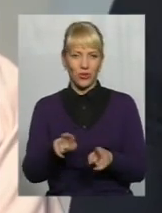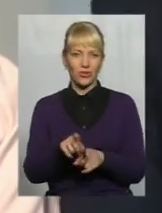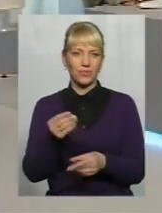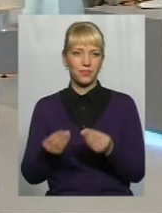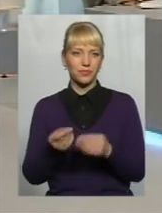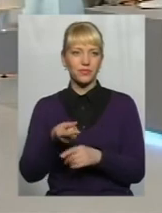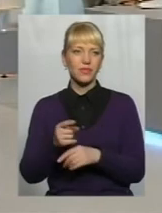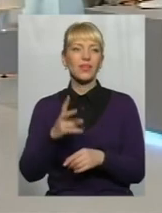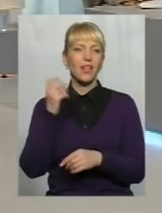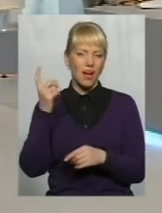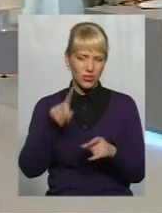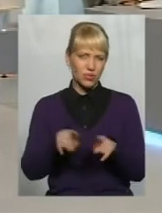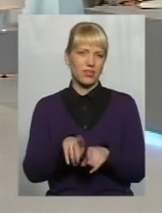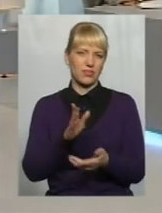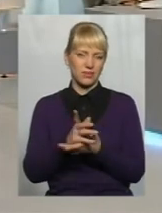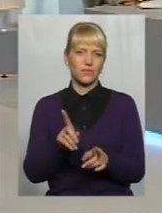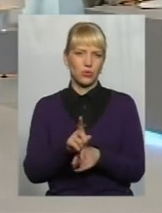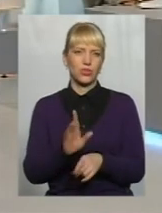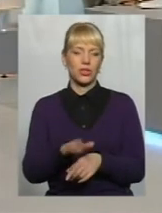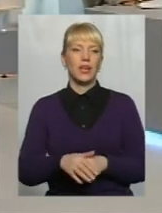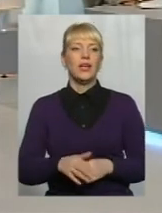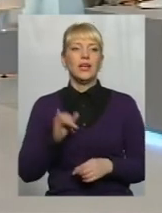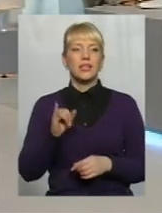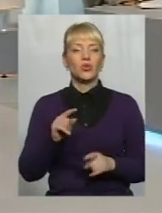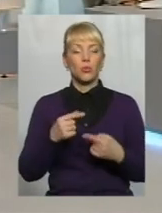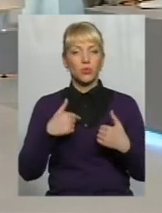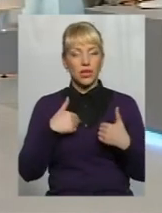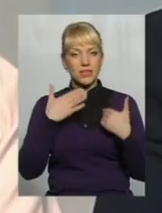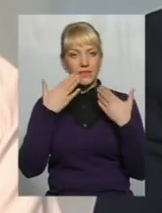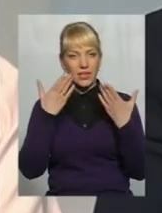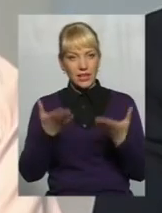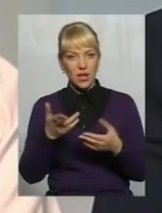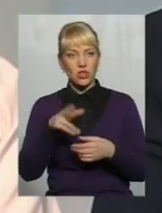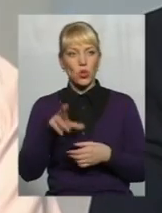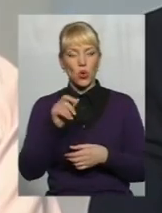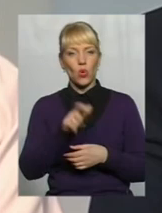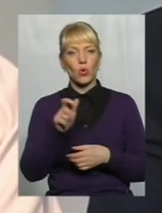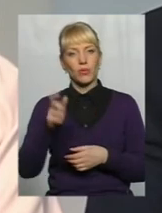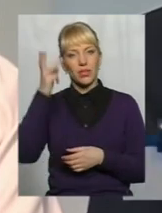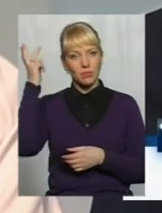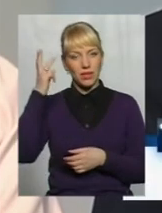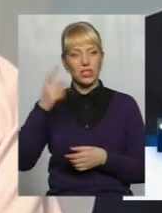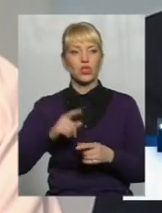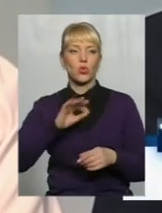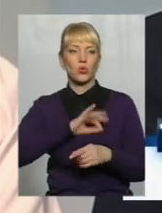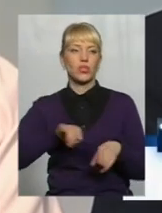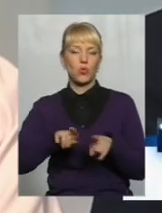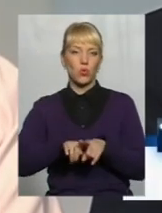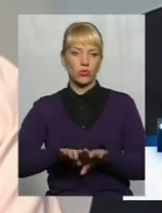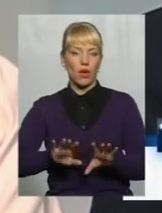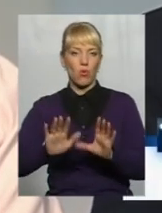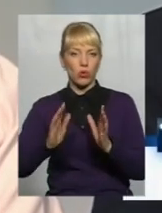Харківщині також таке. Тому я звертаюся до громадян Хмельниччини, користуючись такою нагодою.